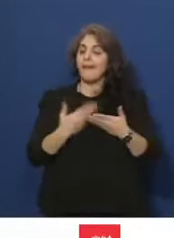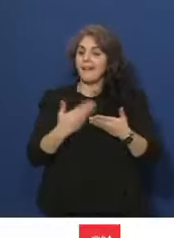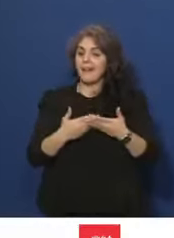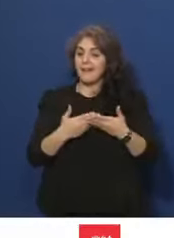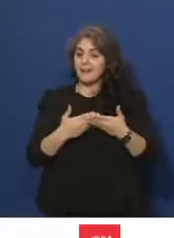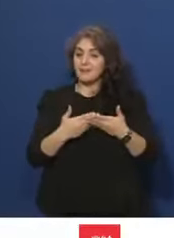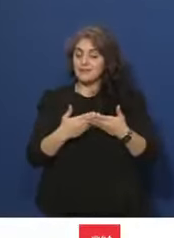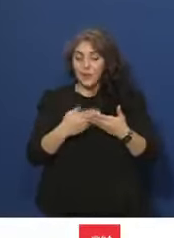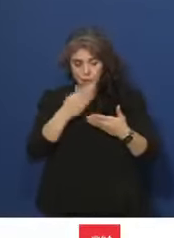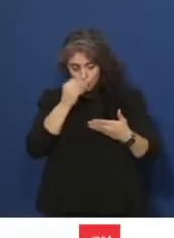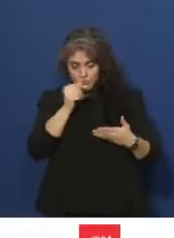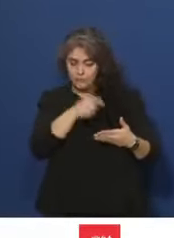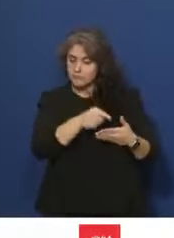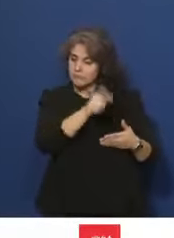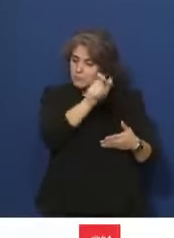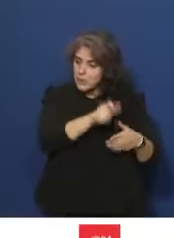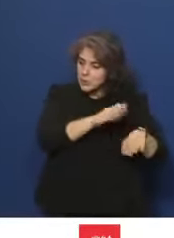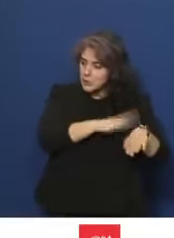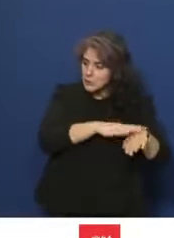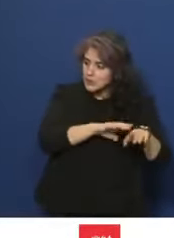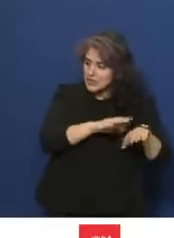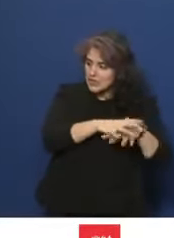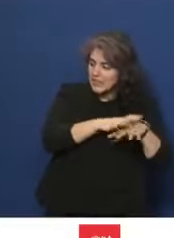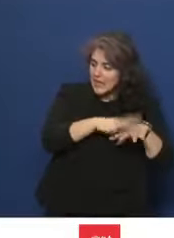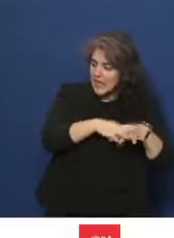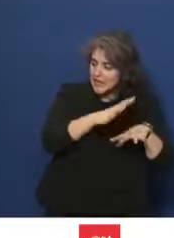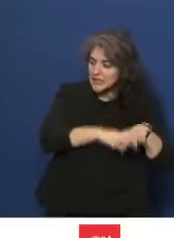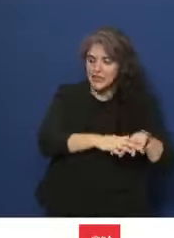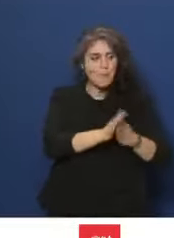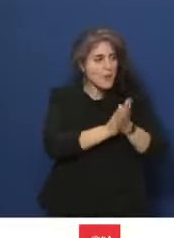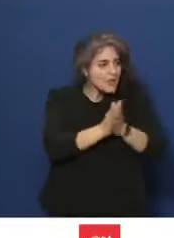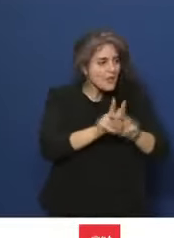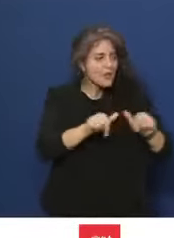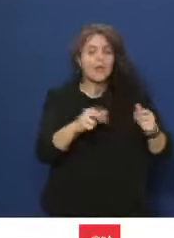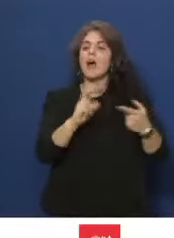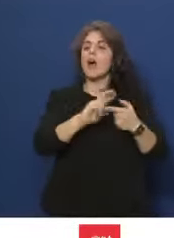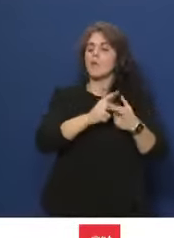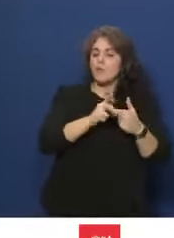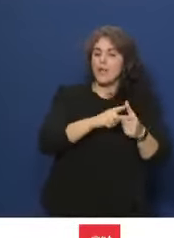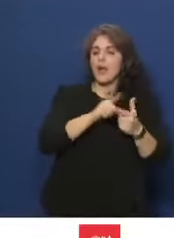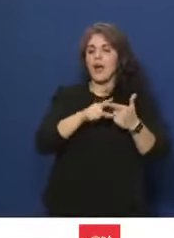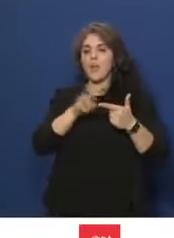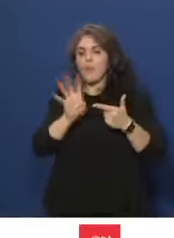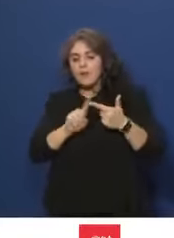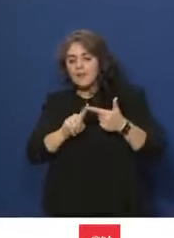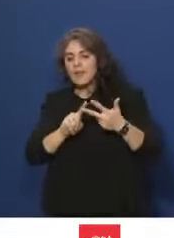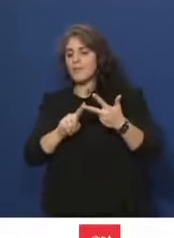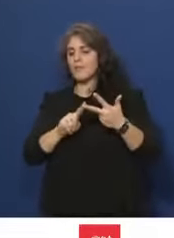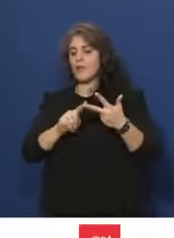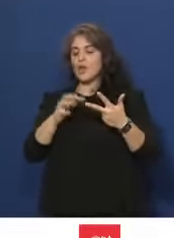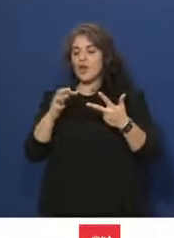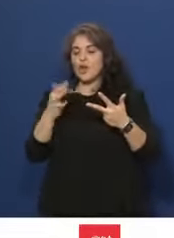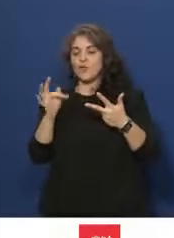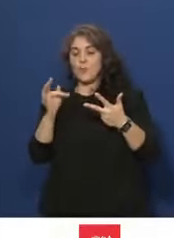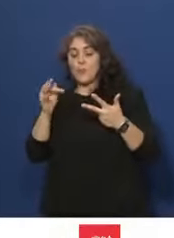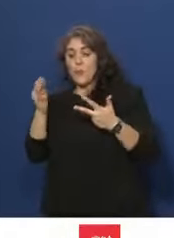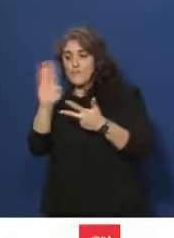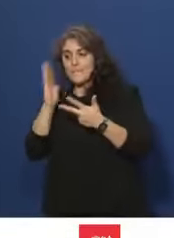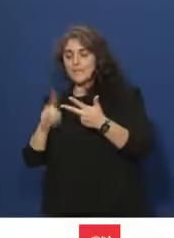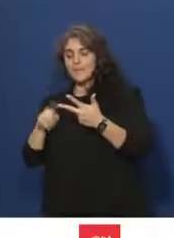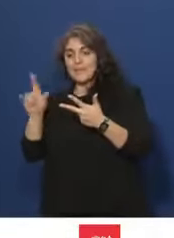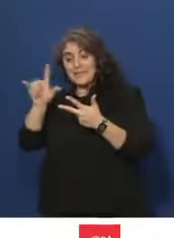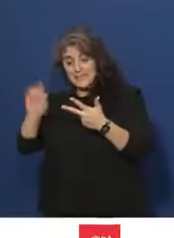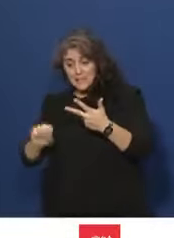saluer la motivation des conseillers de quartier invités, Moulins, Oisem, Faubourg de Béthune et Lille-Sud, en même temps que